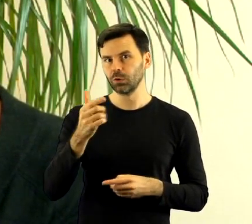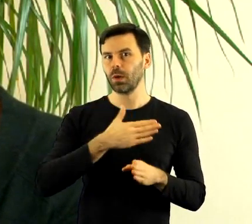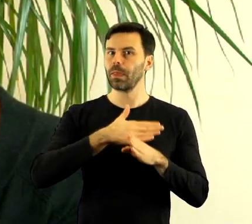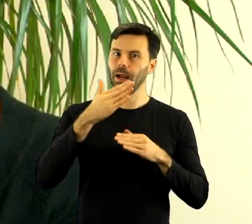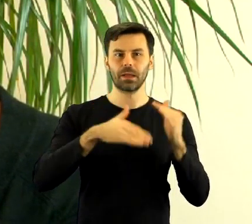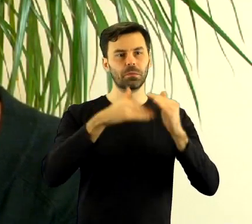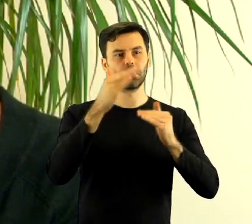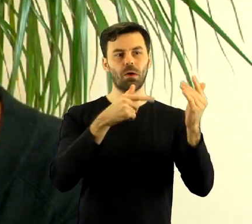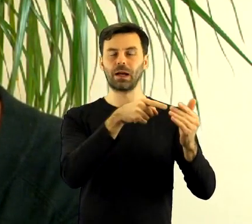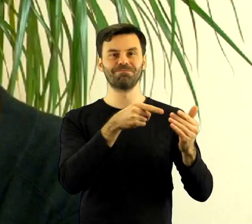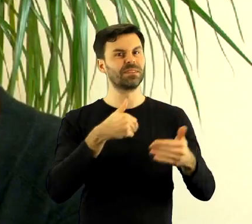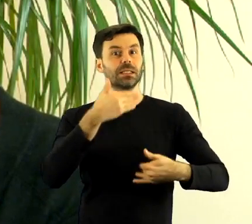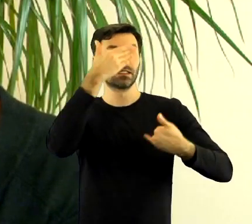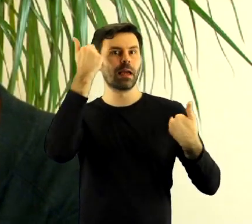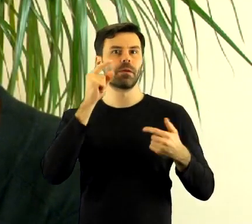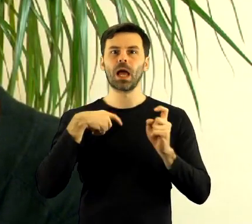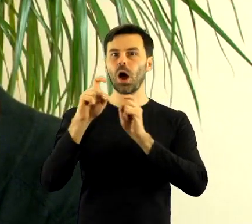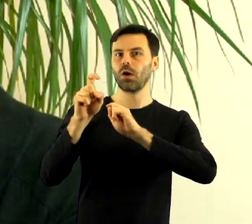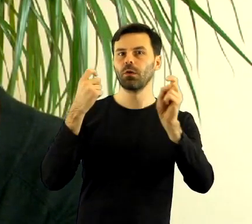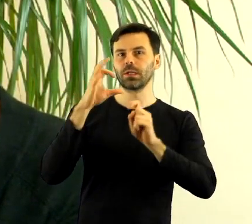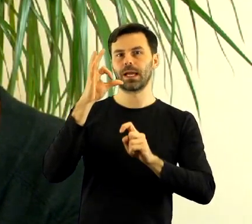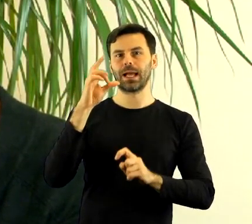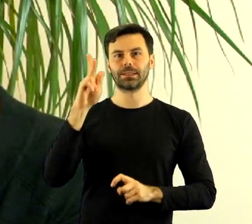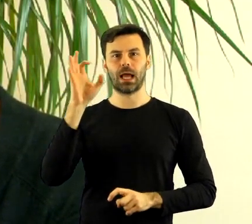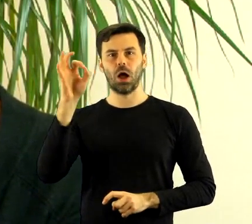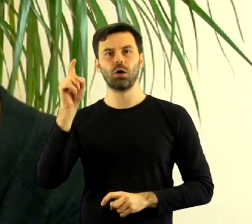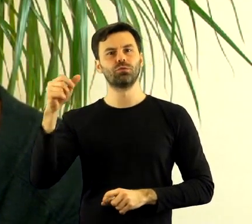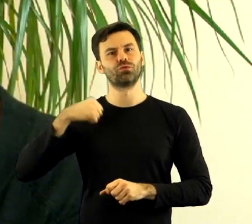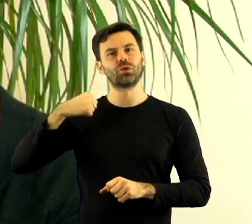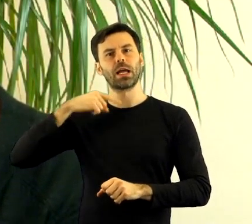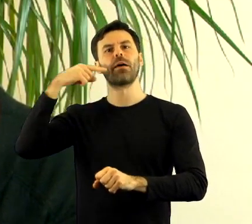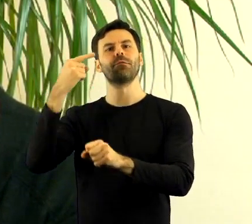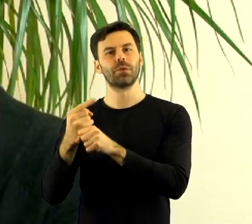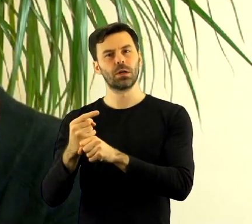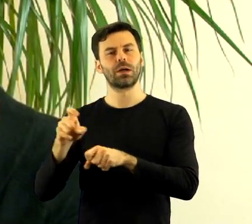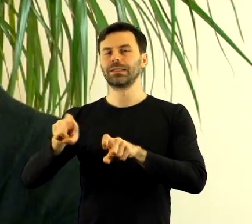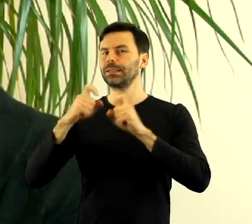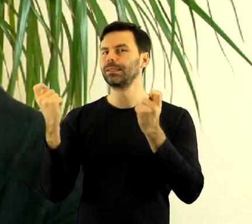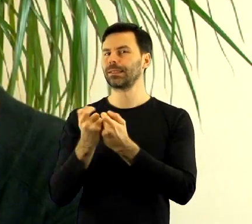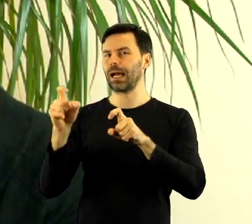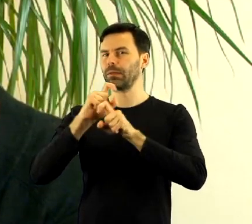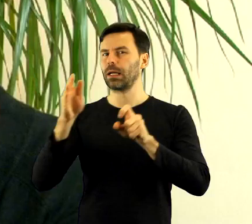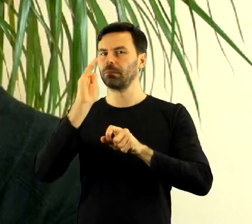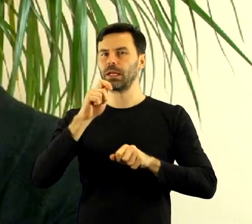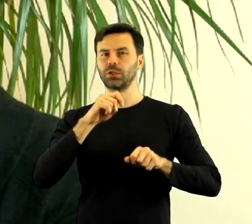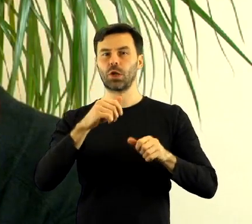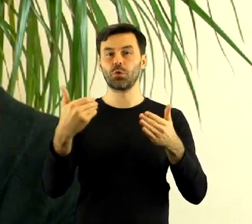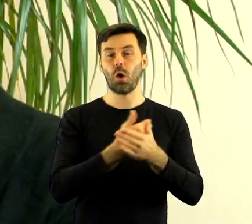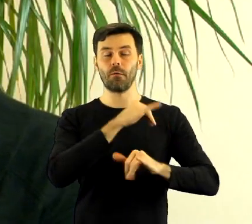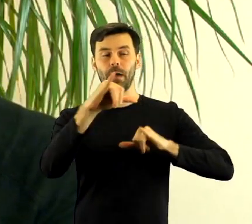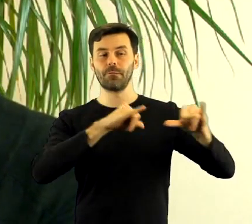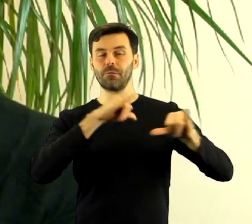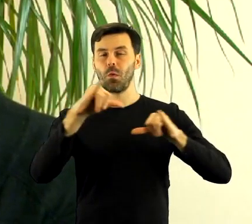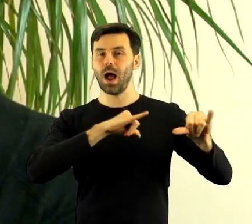inwestycją? Nie mamy pojęcia. Odwołujemy się, czekamy na SKO wyrok i będziemy cały czas nowych władzy jednak patrzyć na ręce, bo